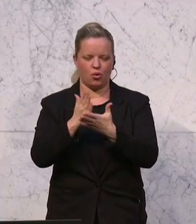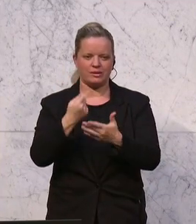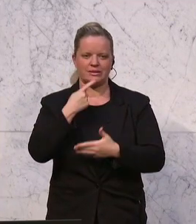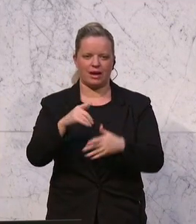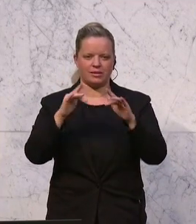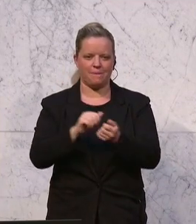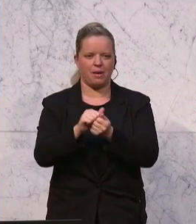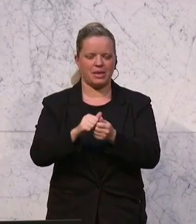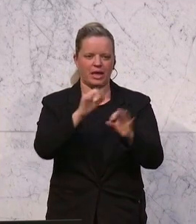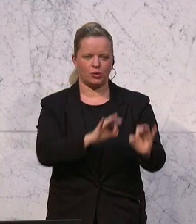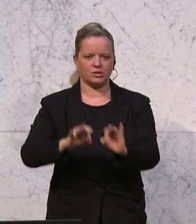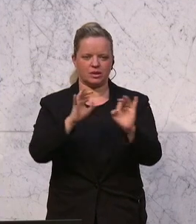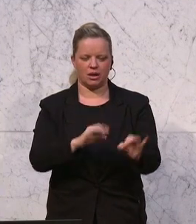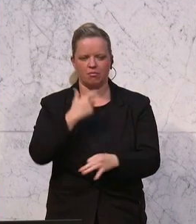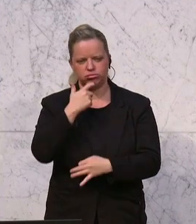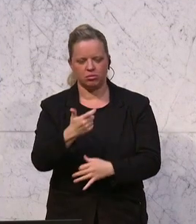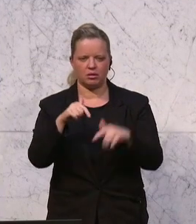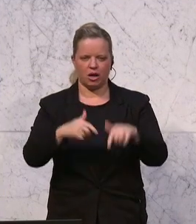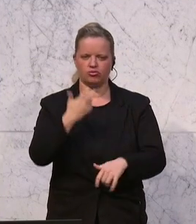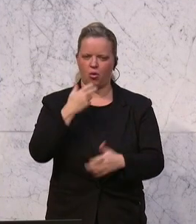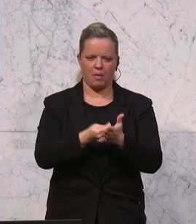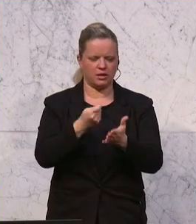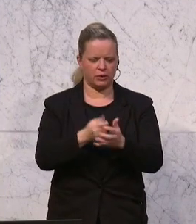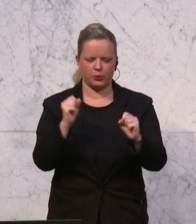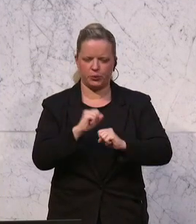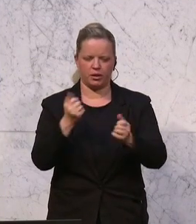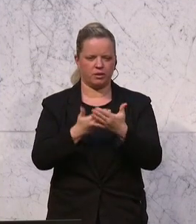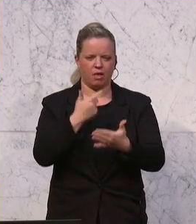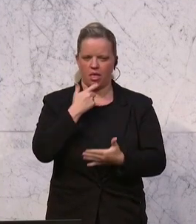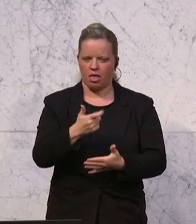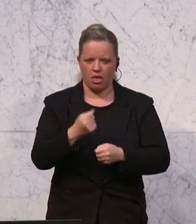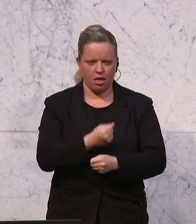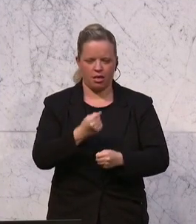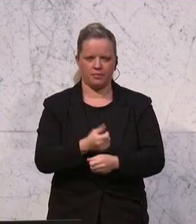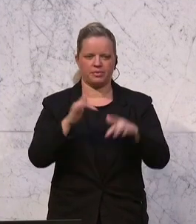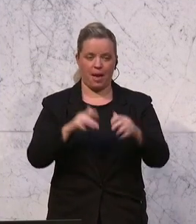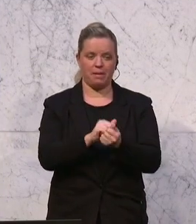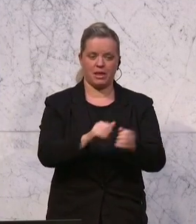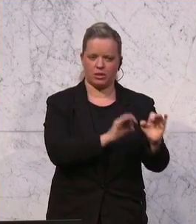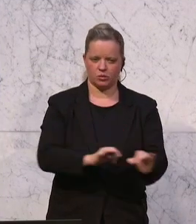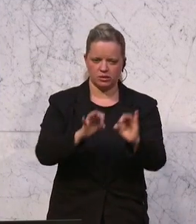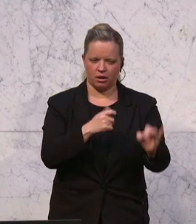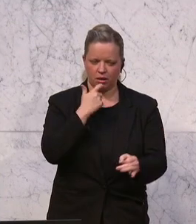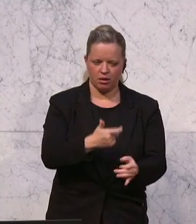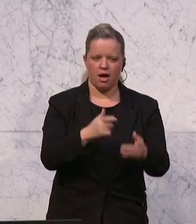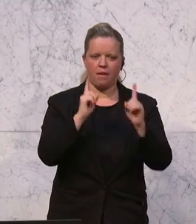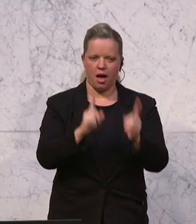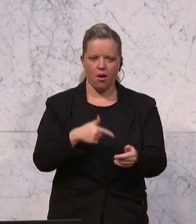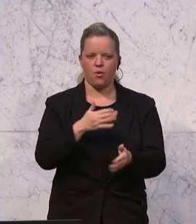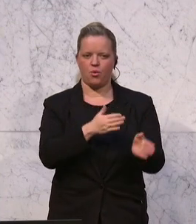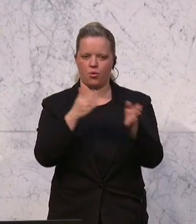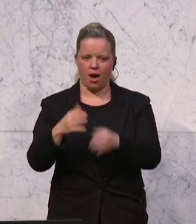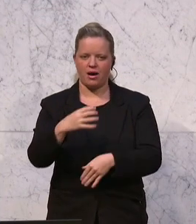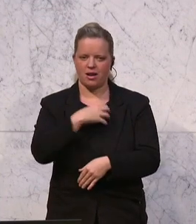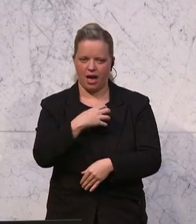Papierindustrie stöhnt massiv unter diesen Strompreisen, die wir haben. Aber es ist nicht nur die Papierindustrie, meine Damen und Herren, es ist auch die